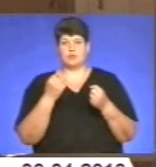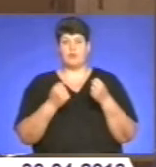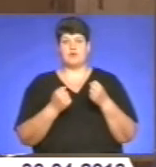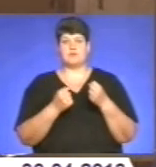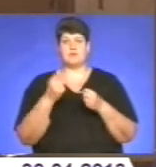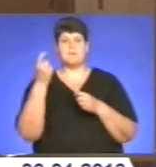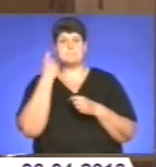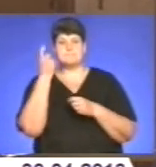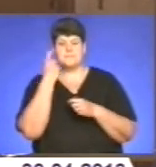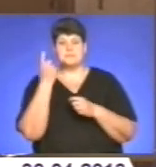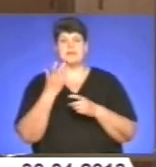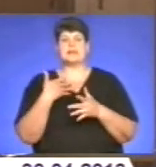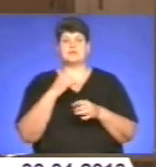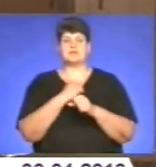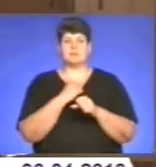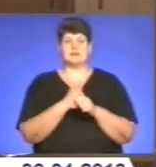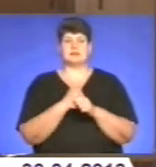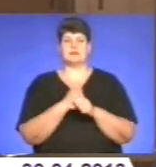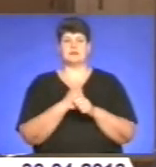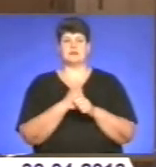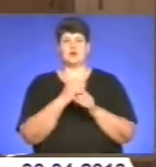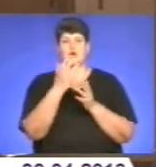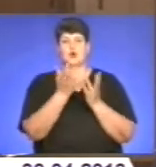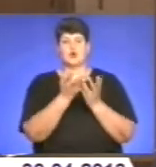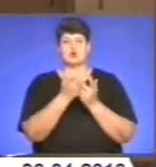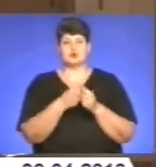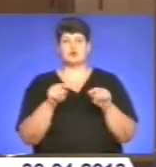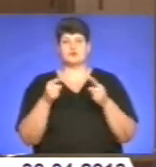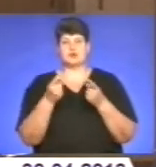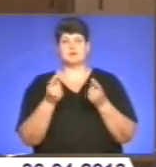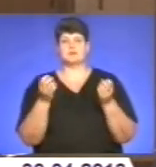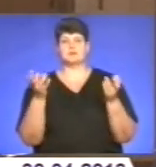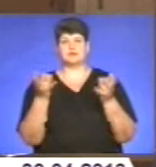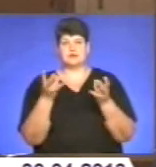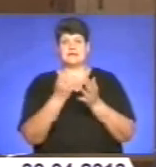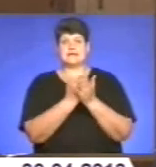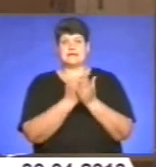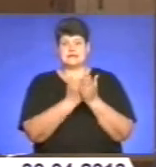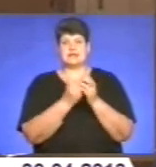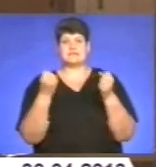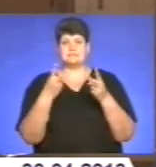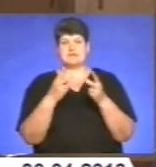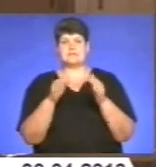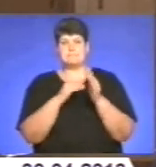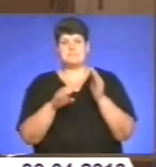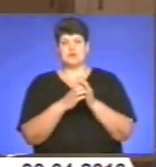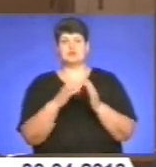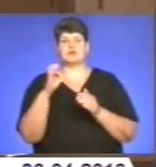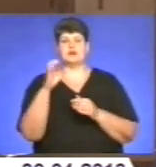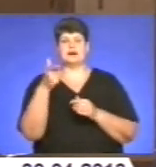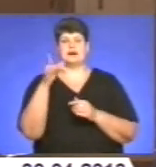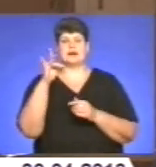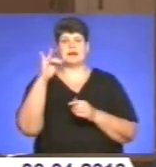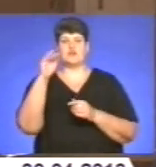В нами зроблений розрахунок сил і заспів, відстворені відповідні резерви, в першу чергу, і спецпідрозділів «Беркут», «Грифон»,